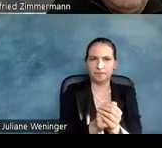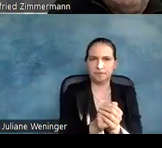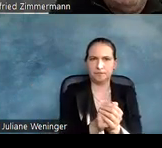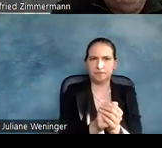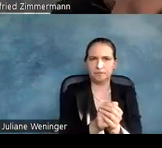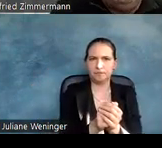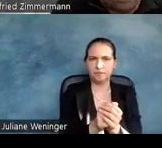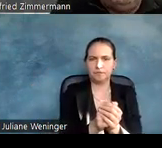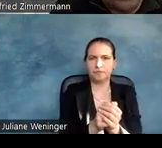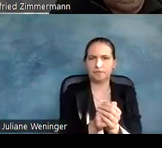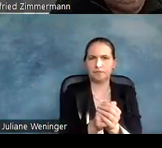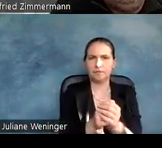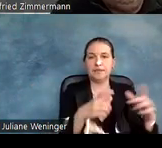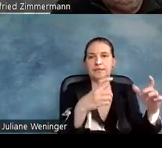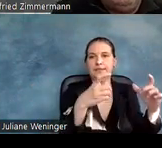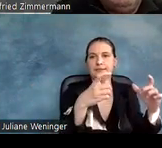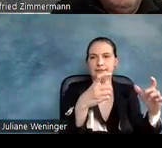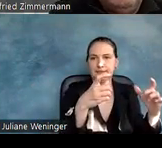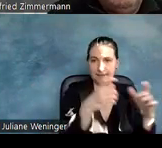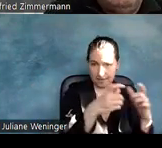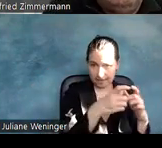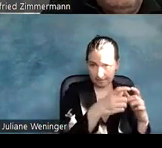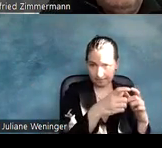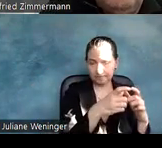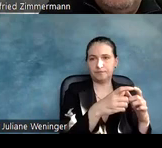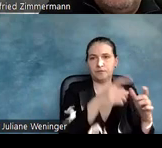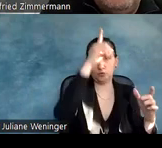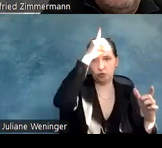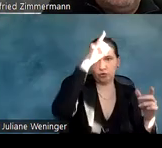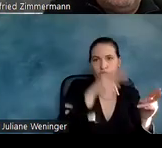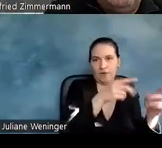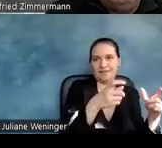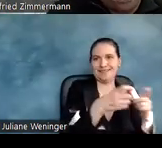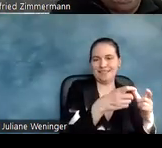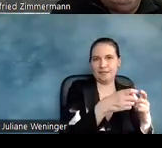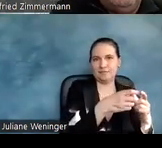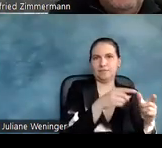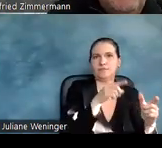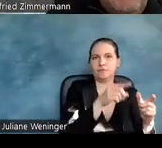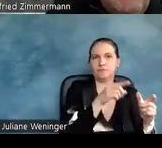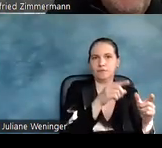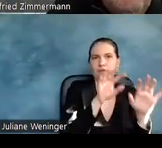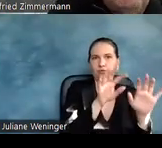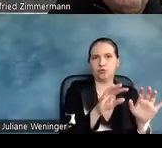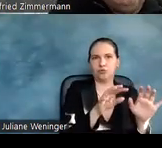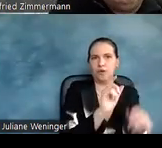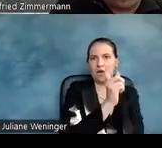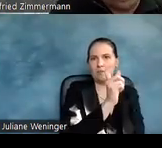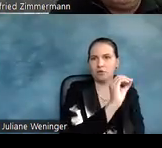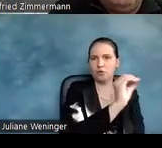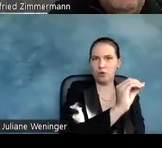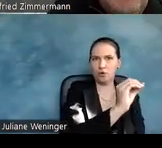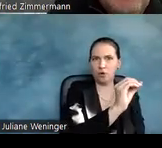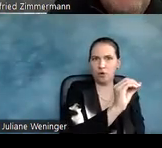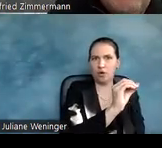also von dem Ticket, von dem DB-Ticket und da ist Strukturelemente 0, Formular,